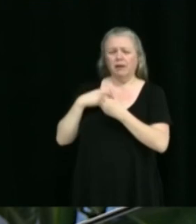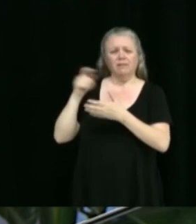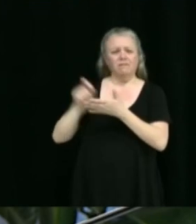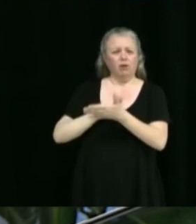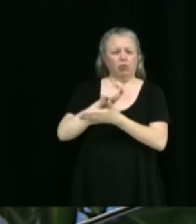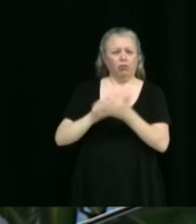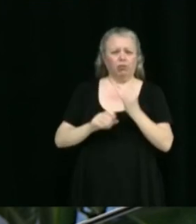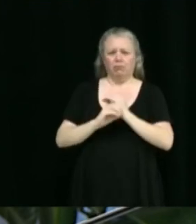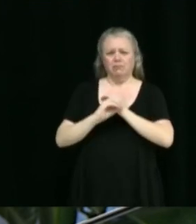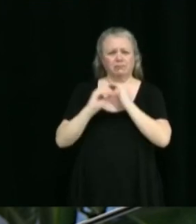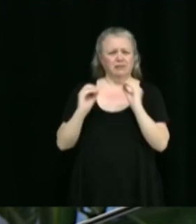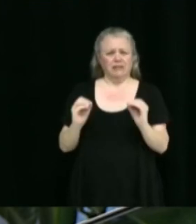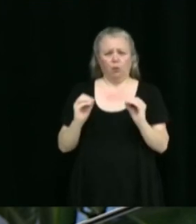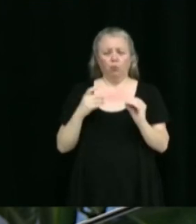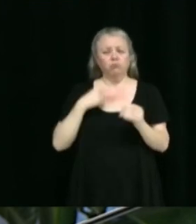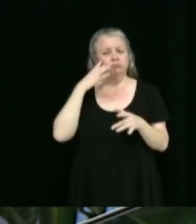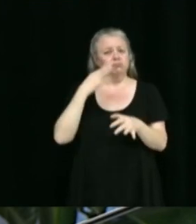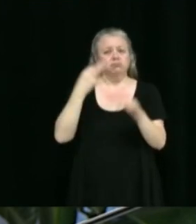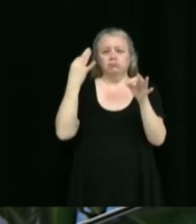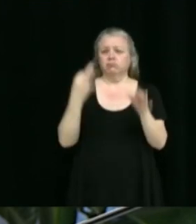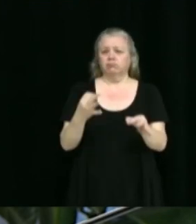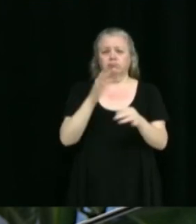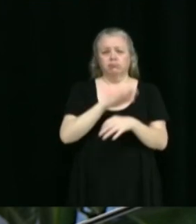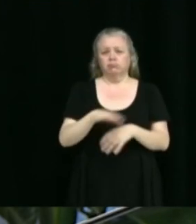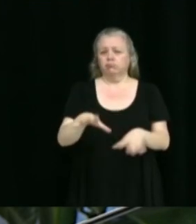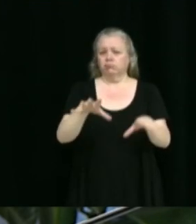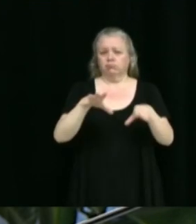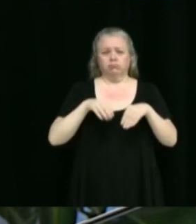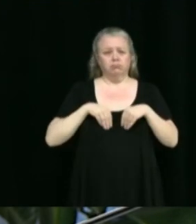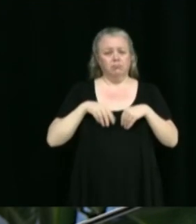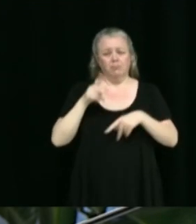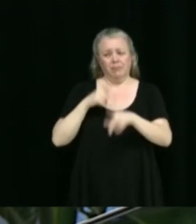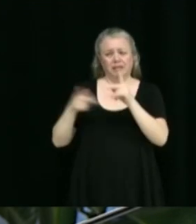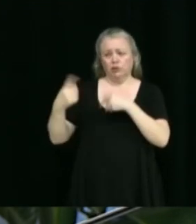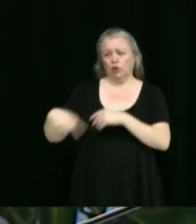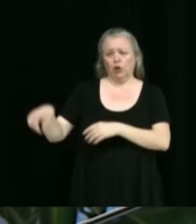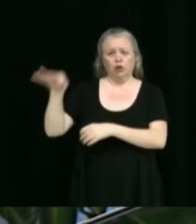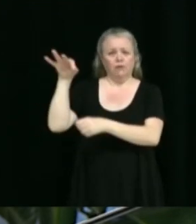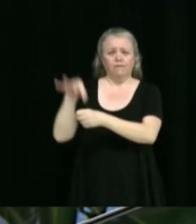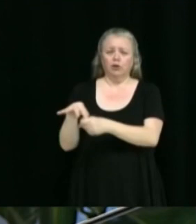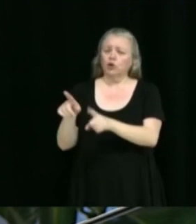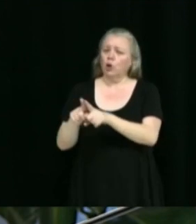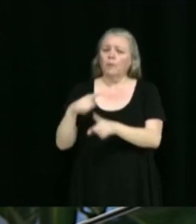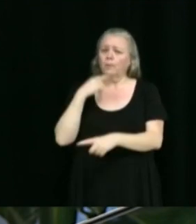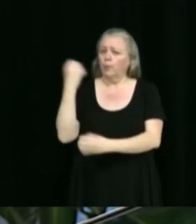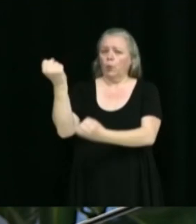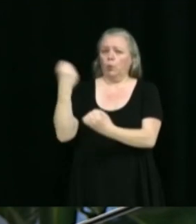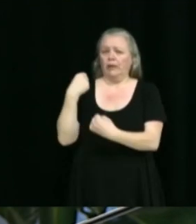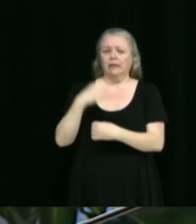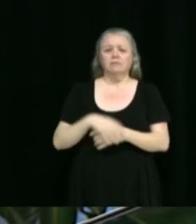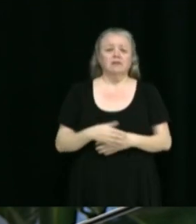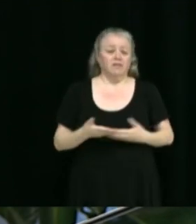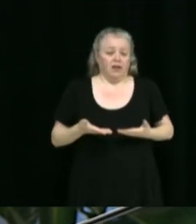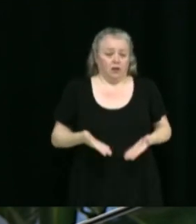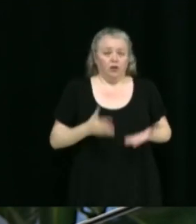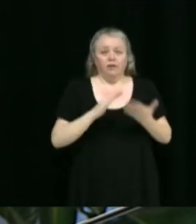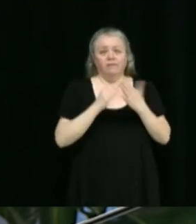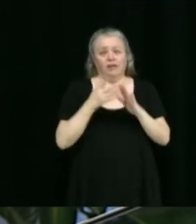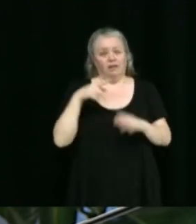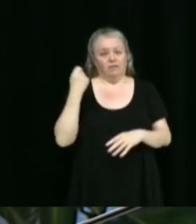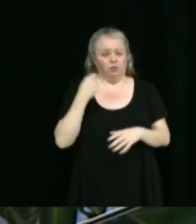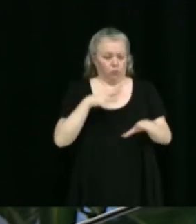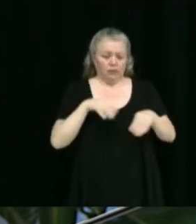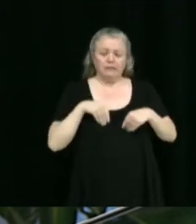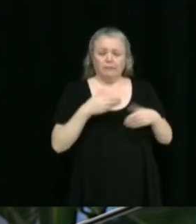déposée et que la résolution est donc réputée approuvée par les personnes habiles à voter. Il y a donc lieu pour la Ville de Victoriaville d'adopter la présente